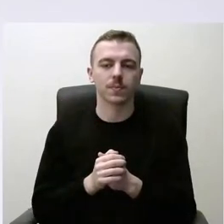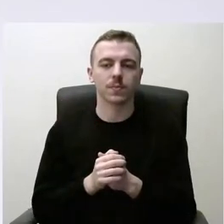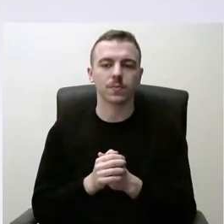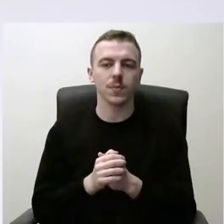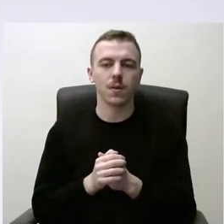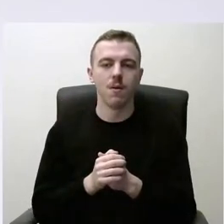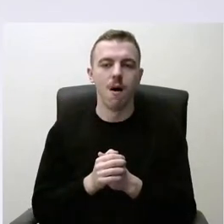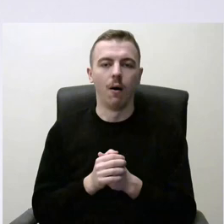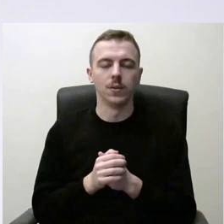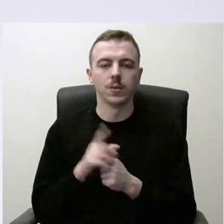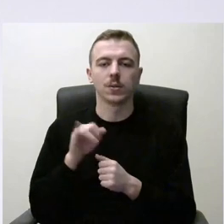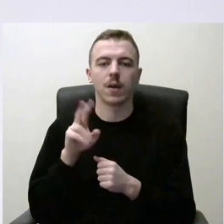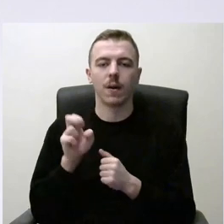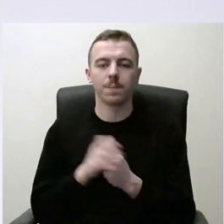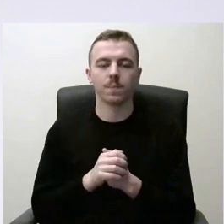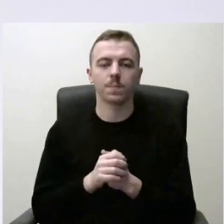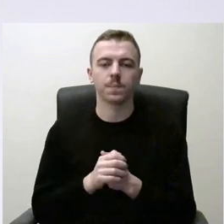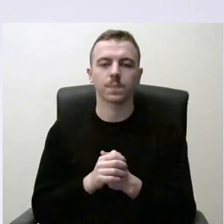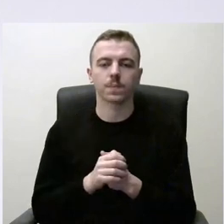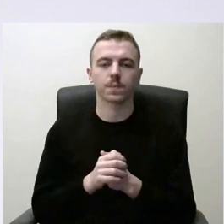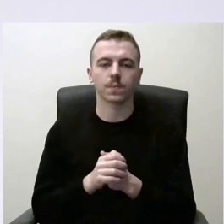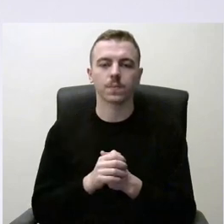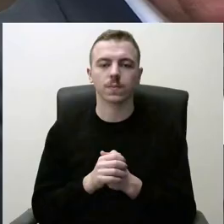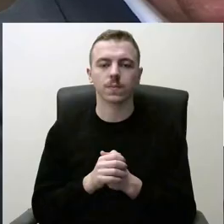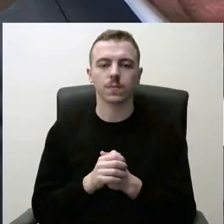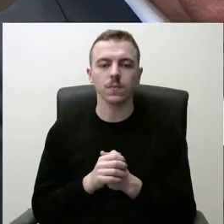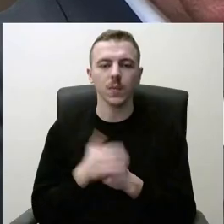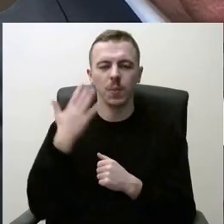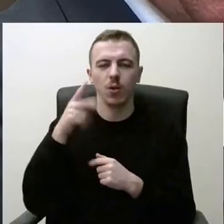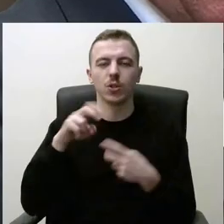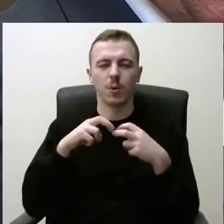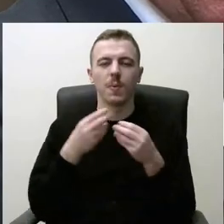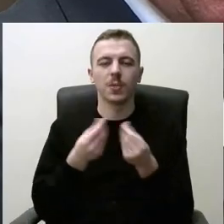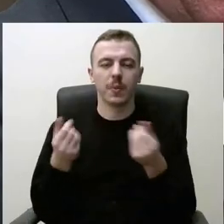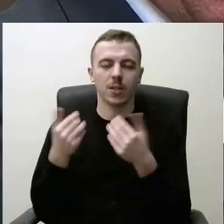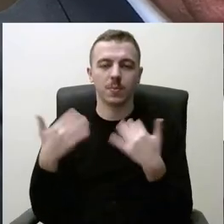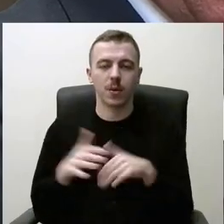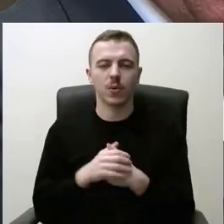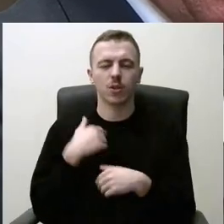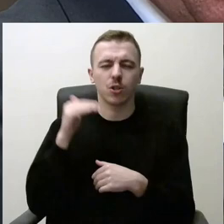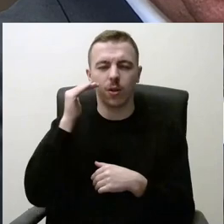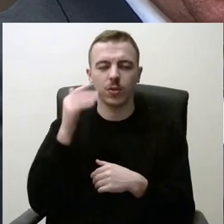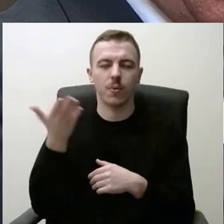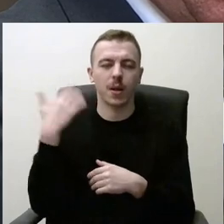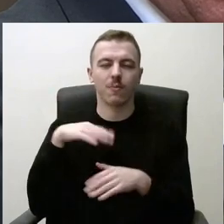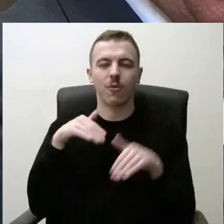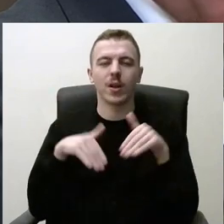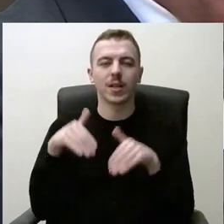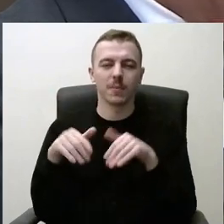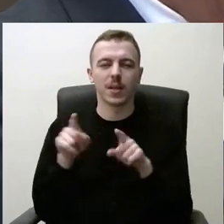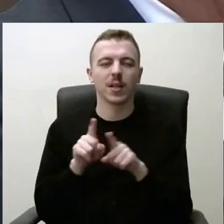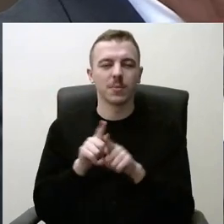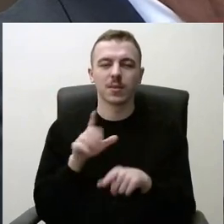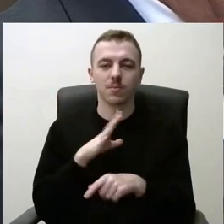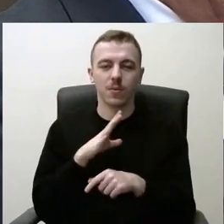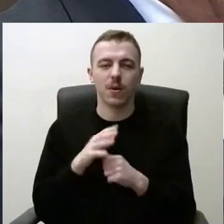Gerbimo Daiva. Manau, ši problema sprendžiama, nes čia klausiau ir praeituose rinkimuose buvo tas pats, tai